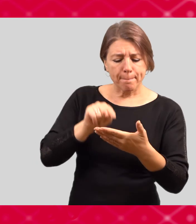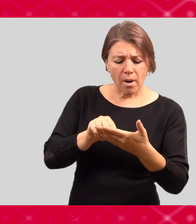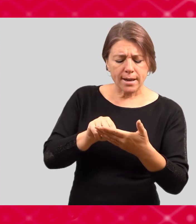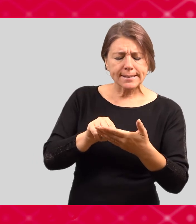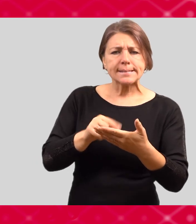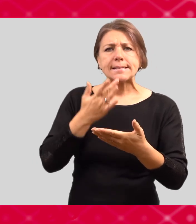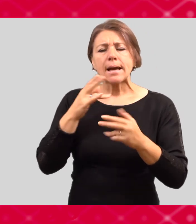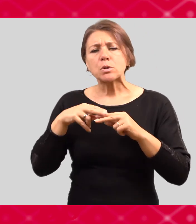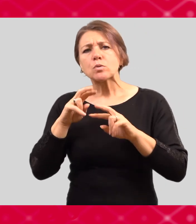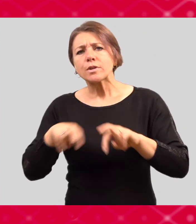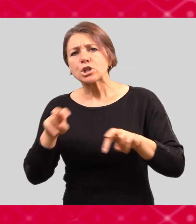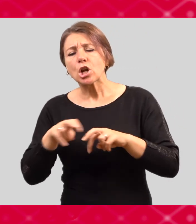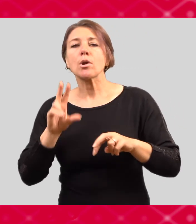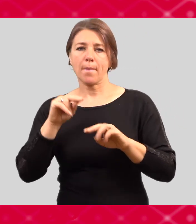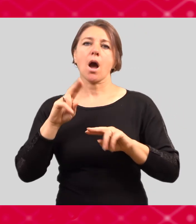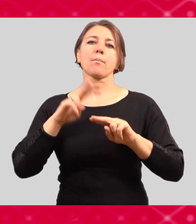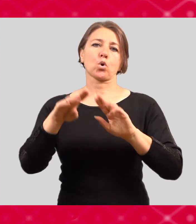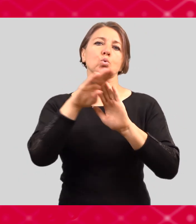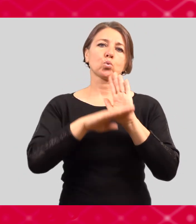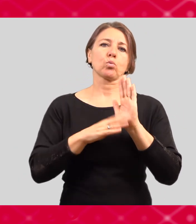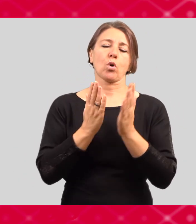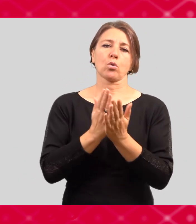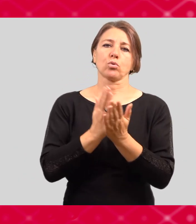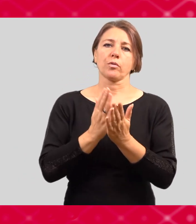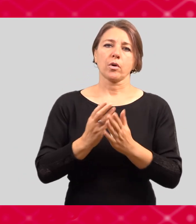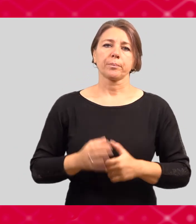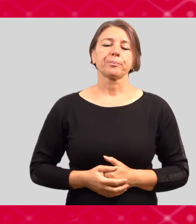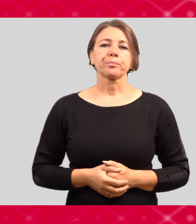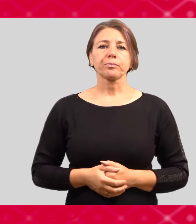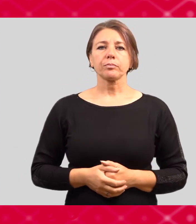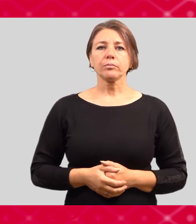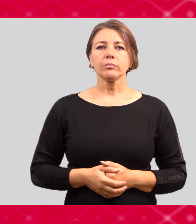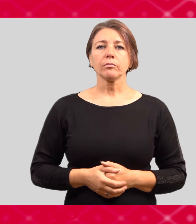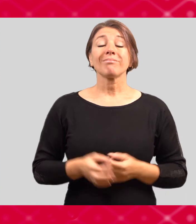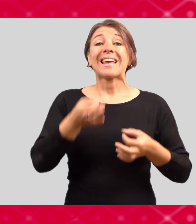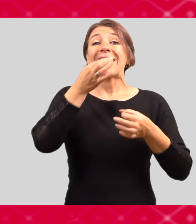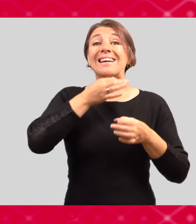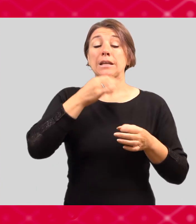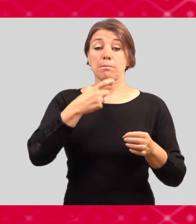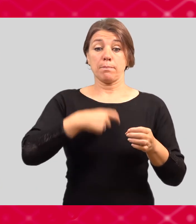postup, když se ozve svědek a je vypracovaný postup, když se ozve i nějaký anonimní